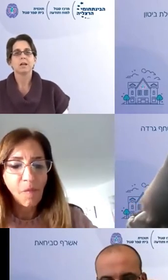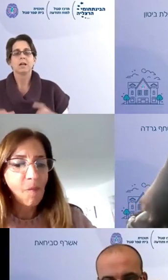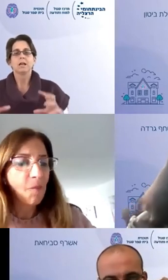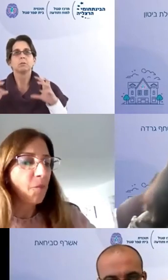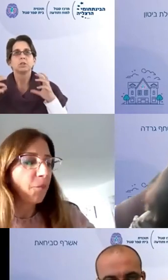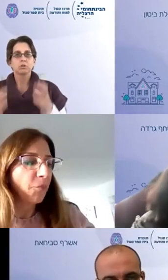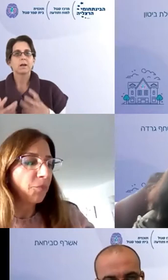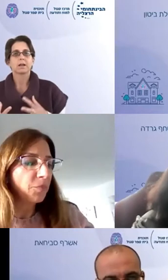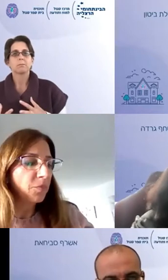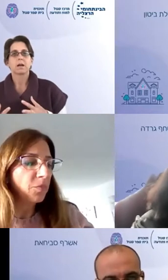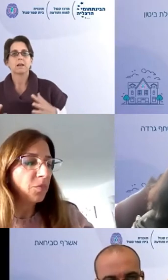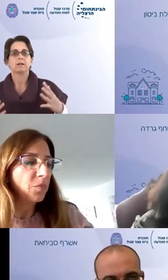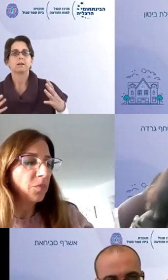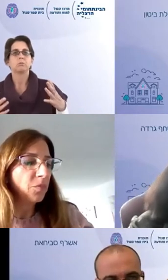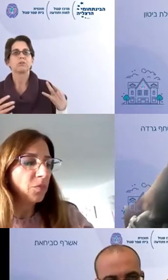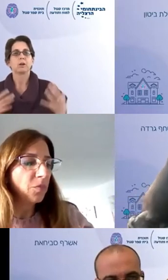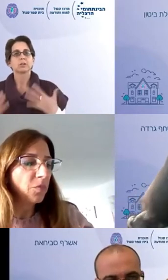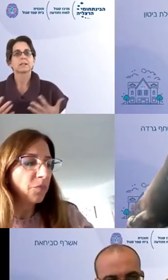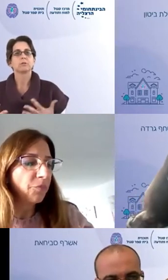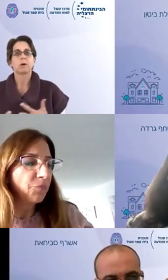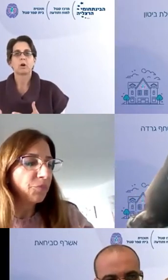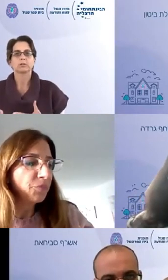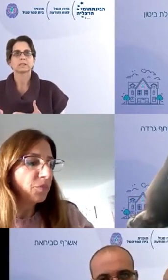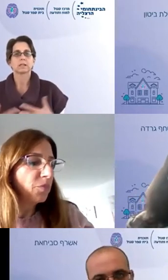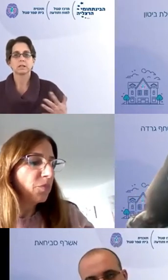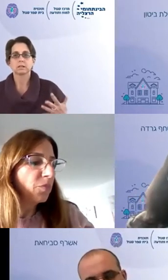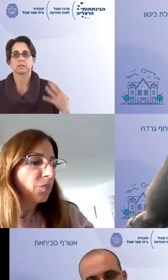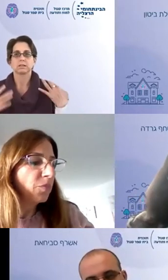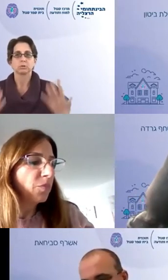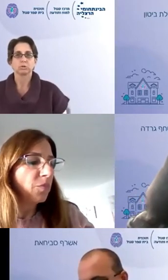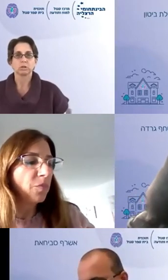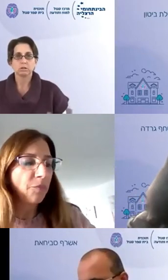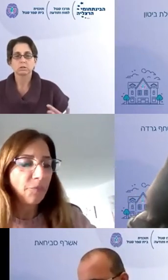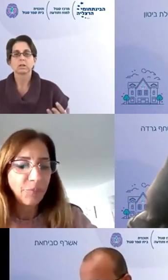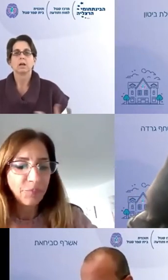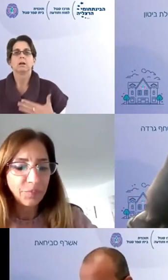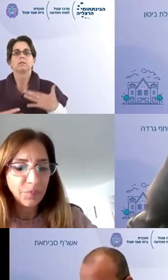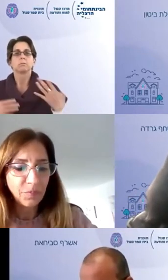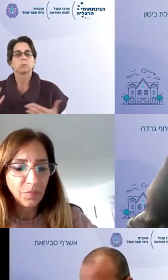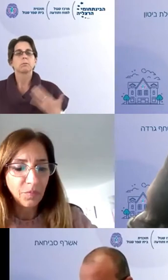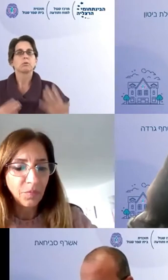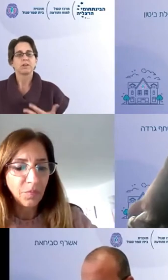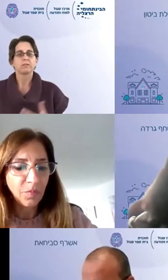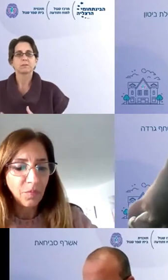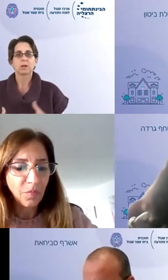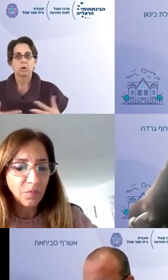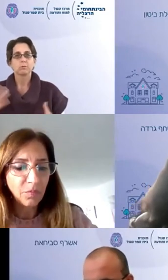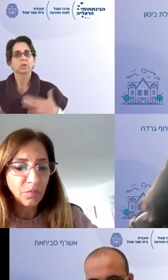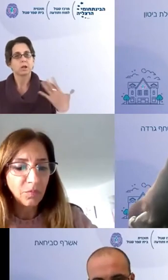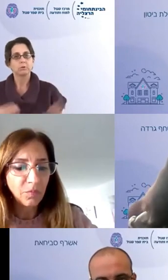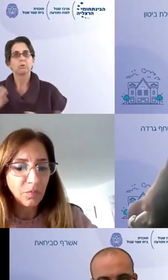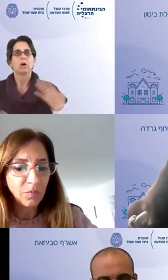ביחד כי בדיוק ברגעים האלה מופעלות אצלנו מערכות הסטרס ההתפרדותיות והמשאבים הגופנים